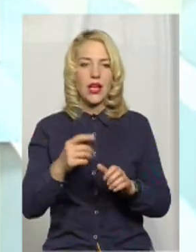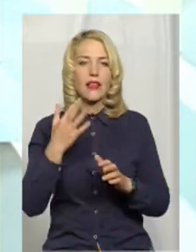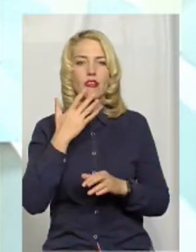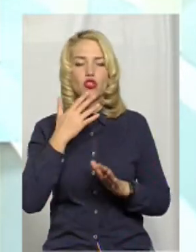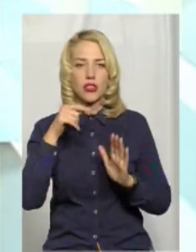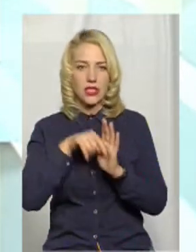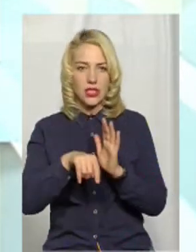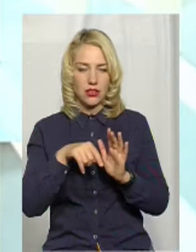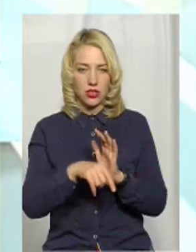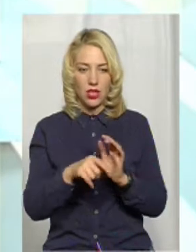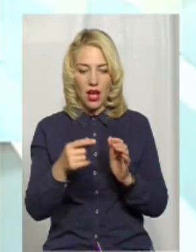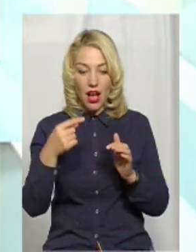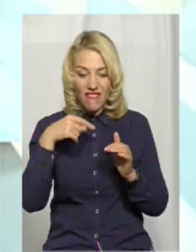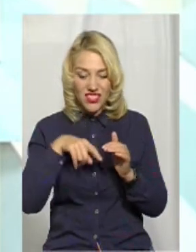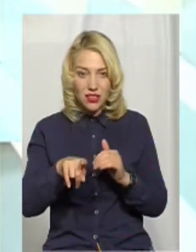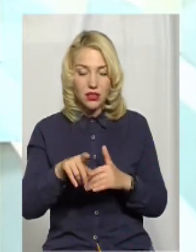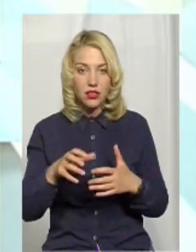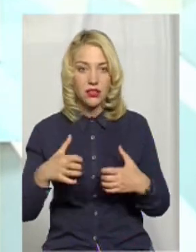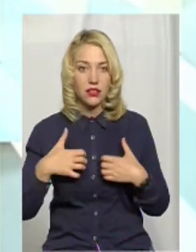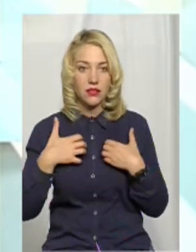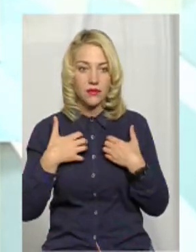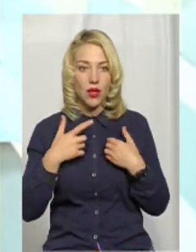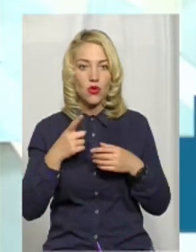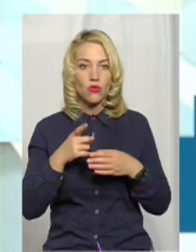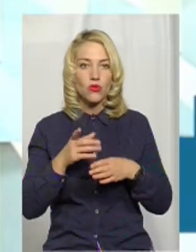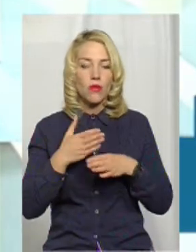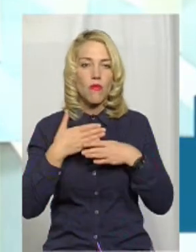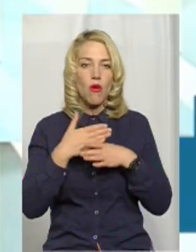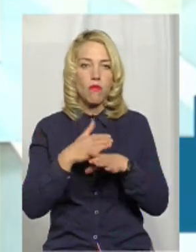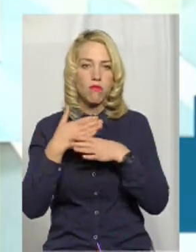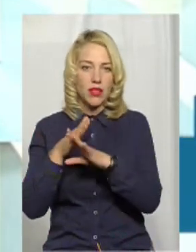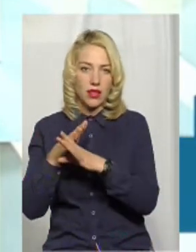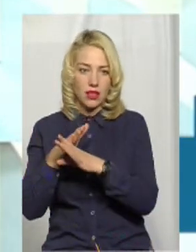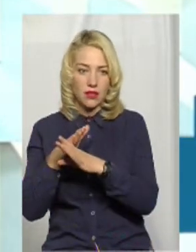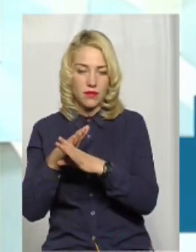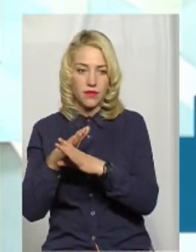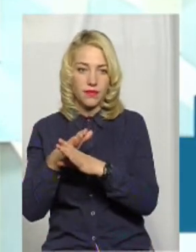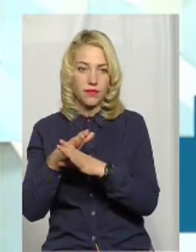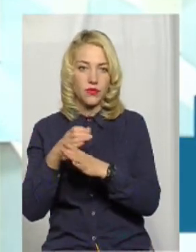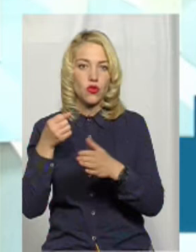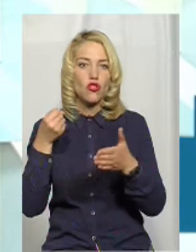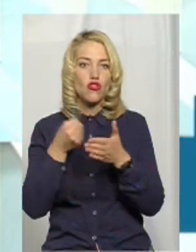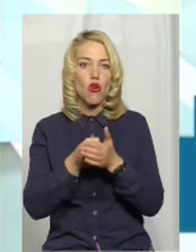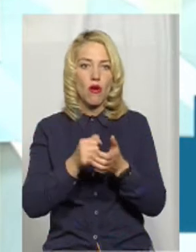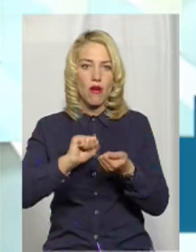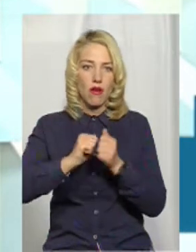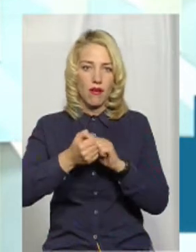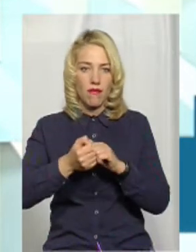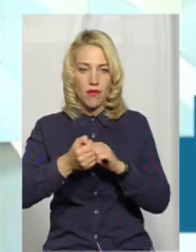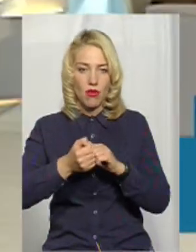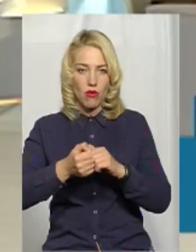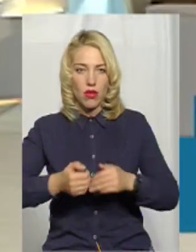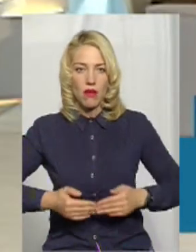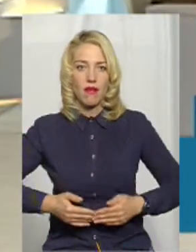значення. Але всередині те вражає, тому що там обита, ну, по суті, аж до кам'яної кладки